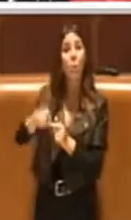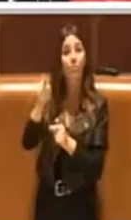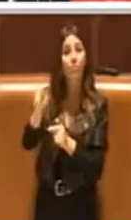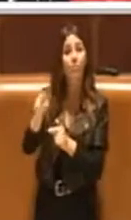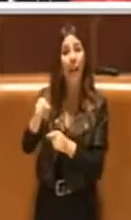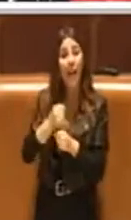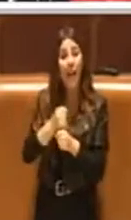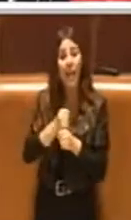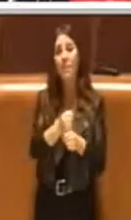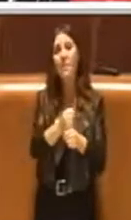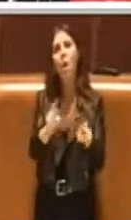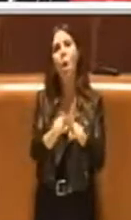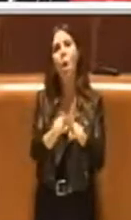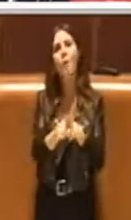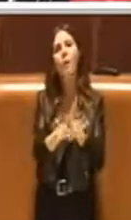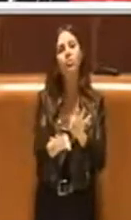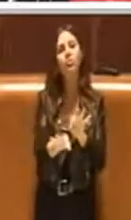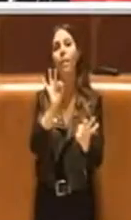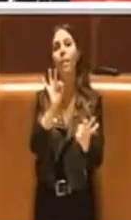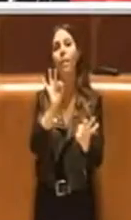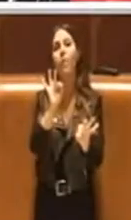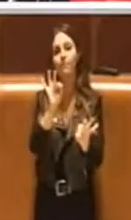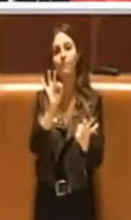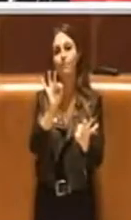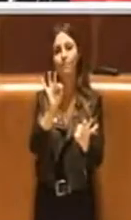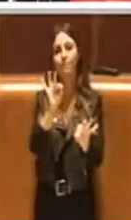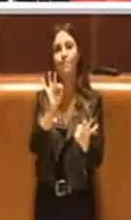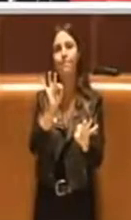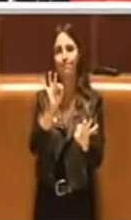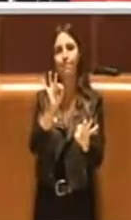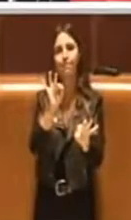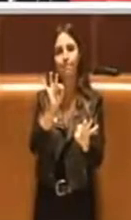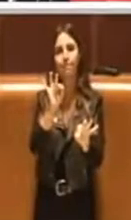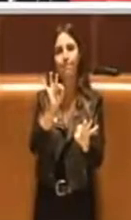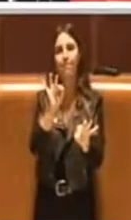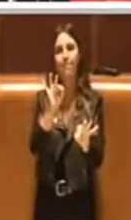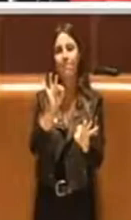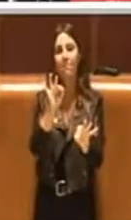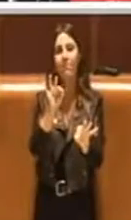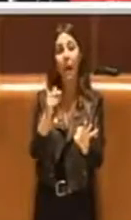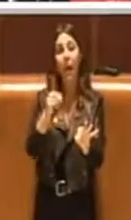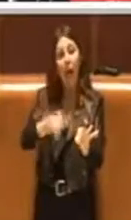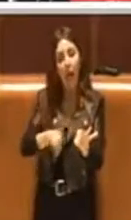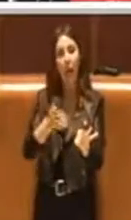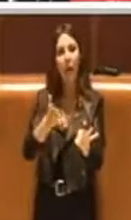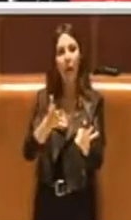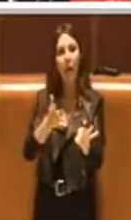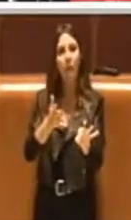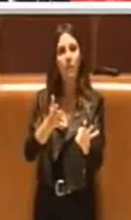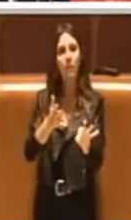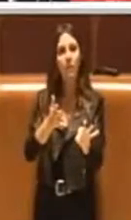le scelte che ovviamente maturano anche al di là di quelle